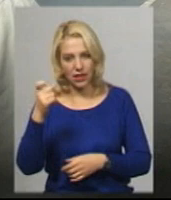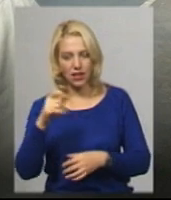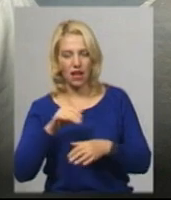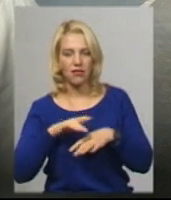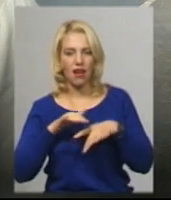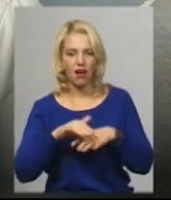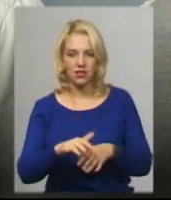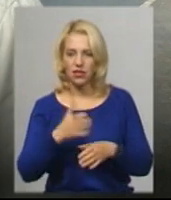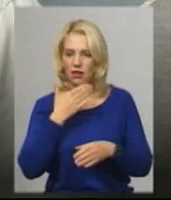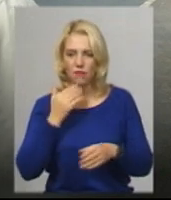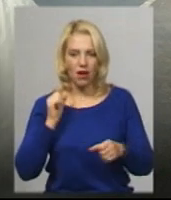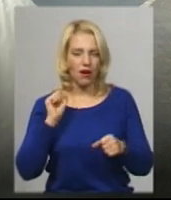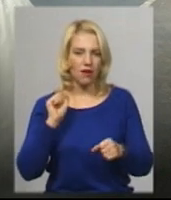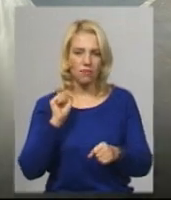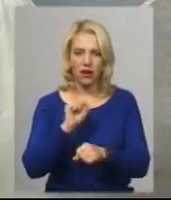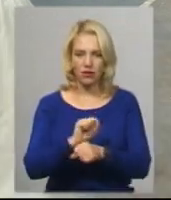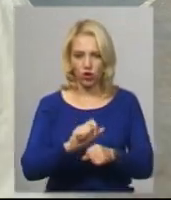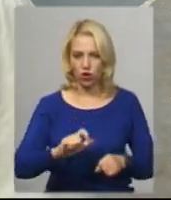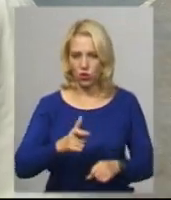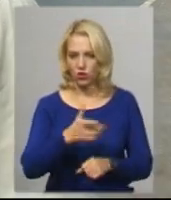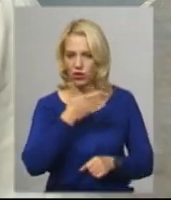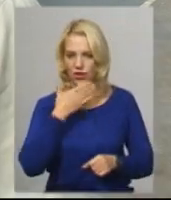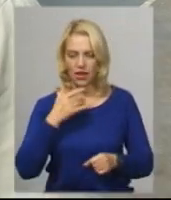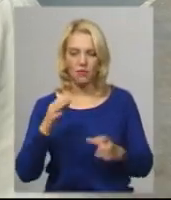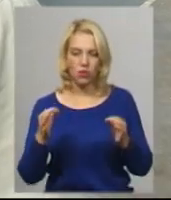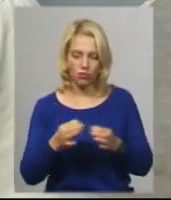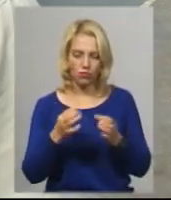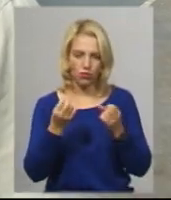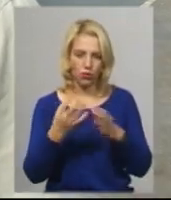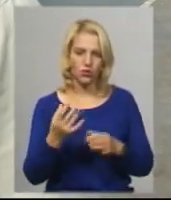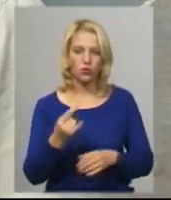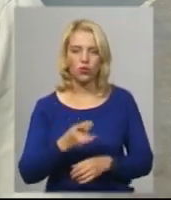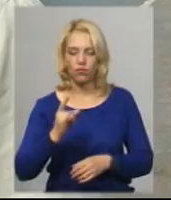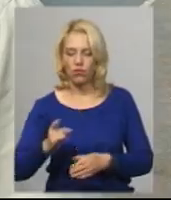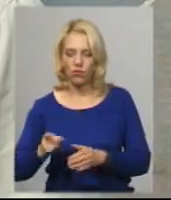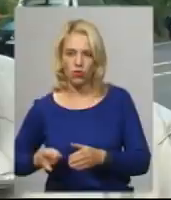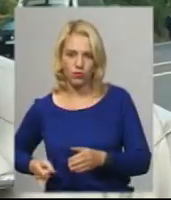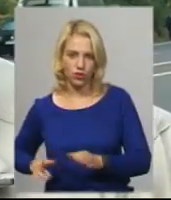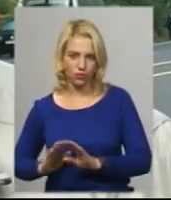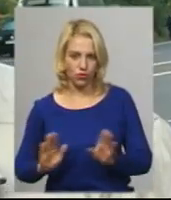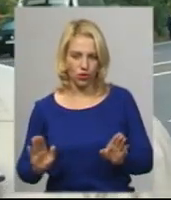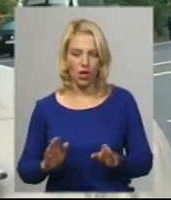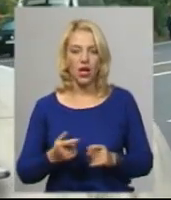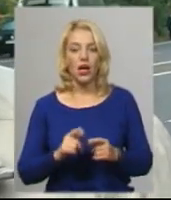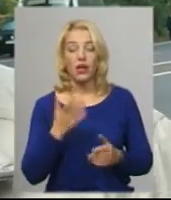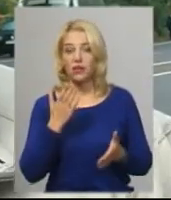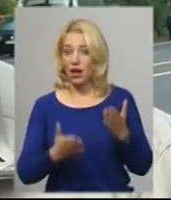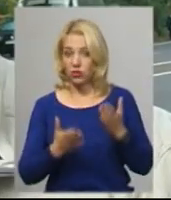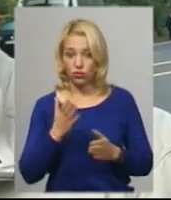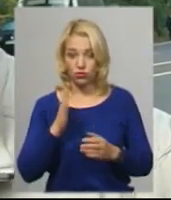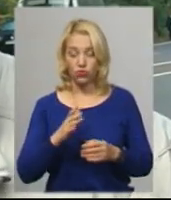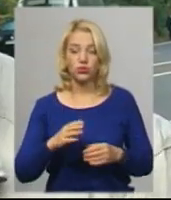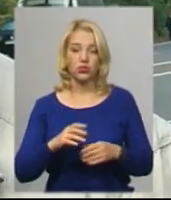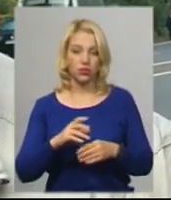перекриваємо сьогодні дороги, ми не вчиняємо ніяких дій. Ми просто стали обіждороги і говоримо про те, що ми її. Ну, якщо ні, акції будуть тільки